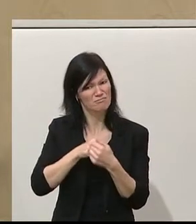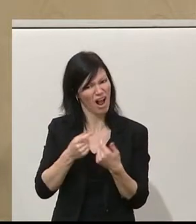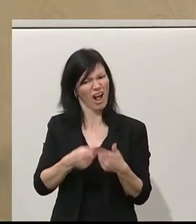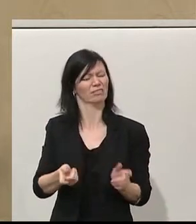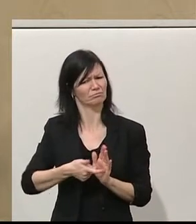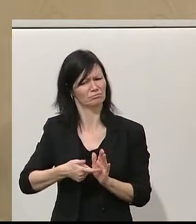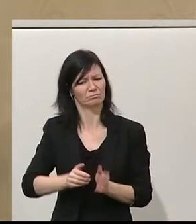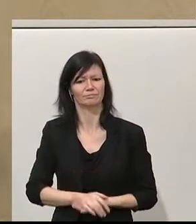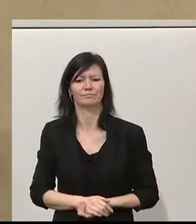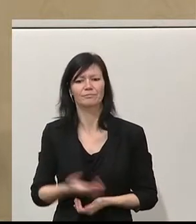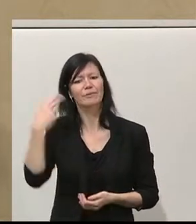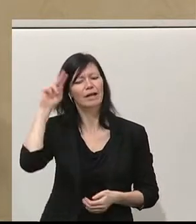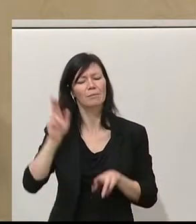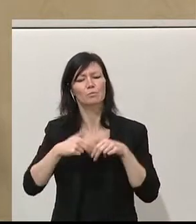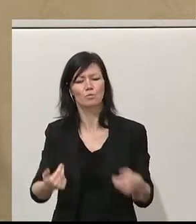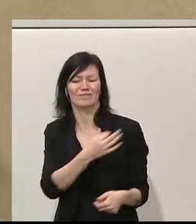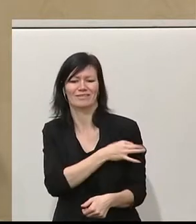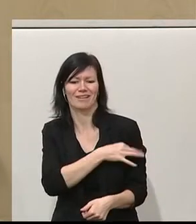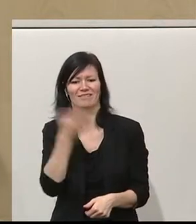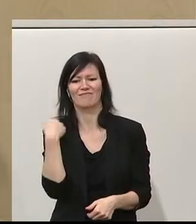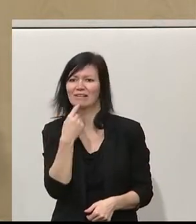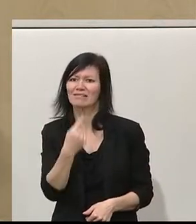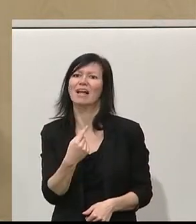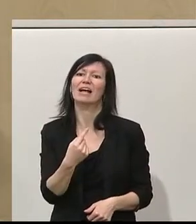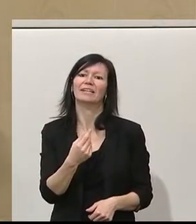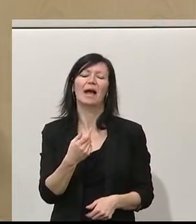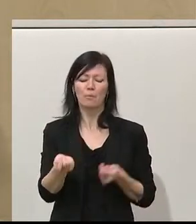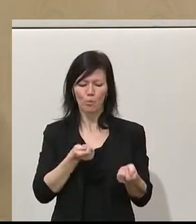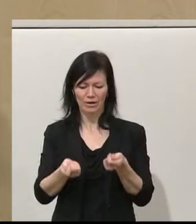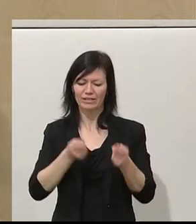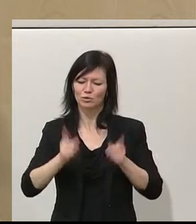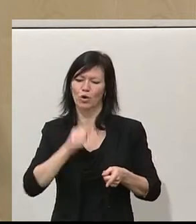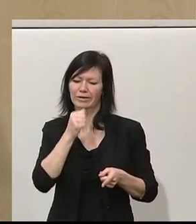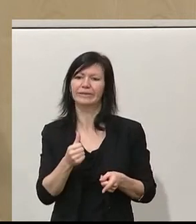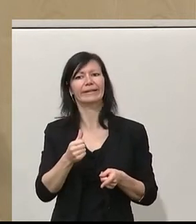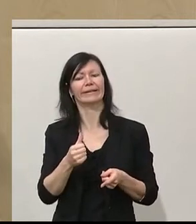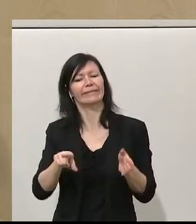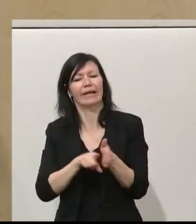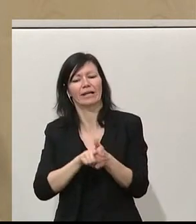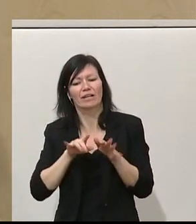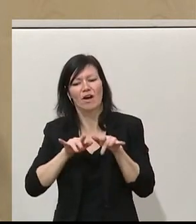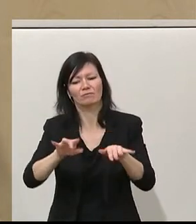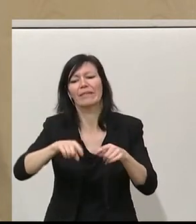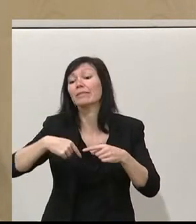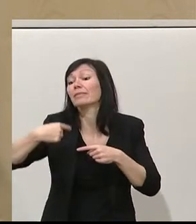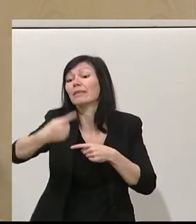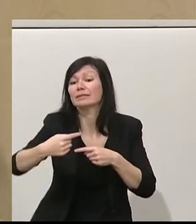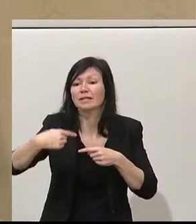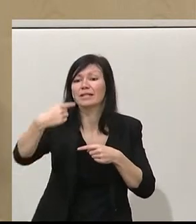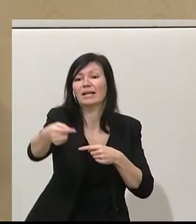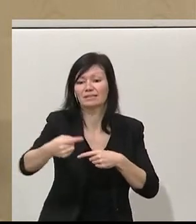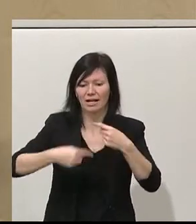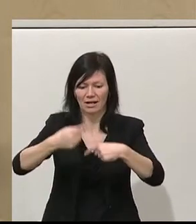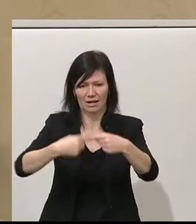die nächsten Generationen das Politik gemacht wird auf Kosten der nächsten Generationen. Und das ist sehr mutig, wenn man das sagt und gleichzeitig in einem